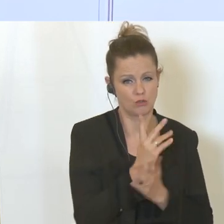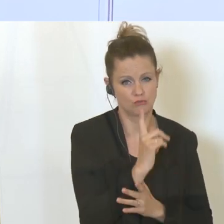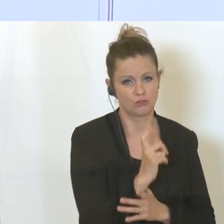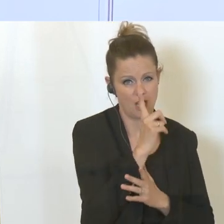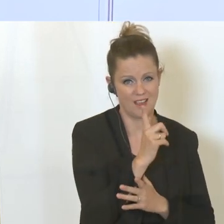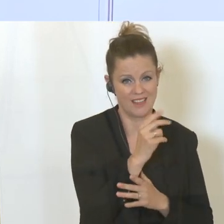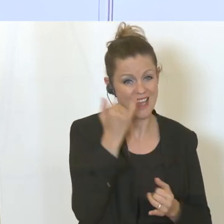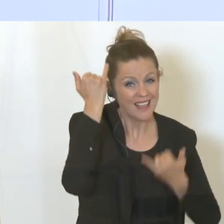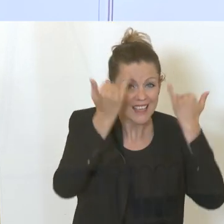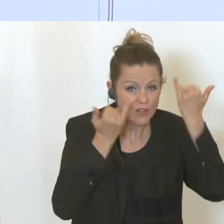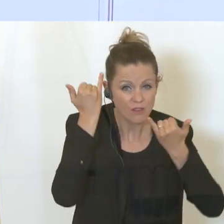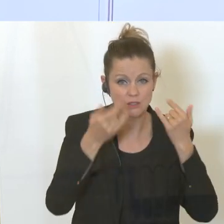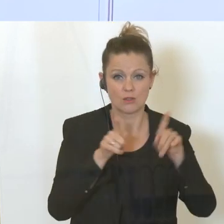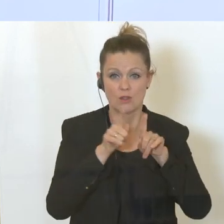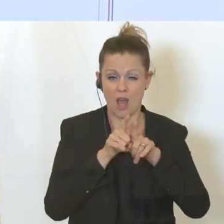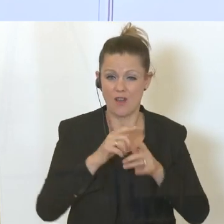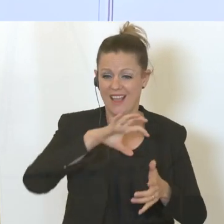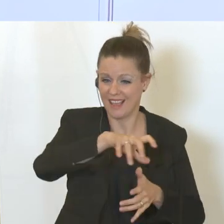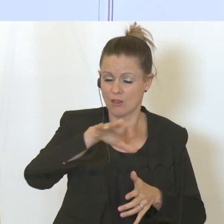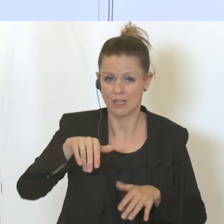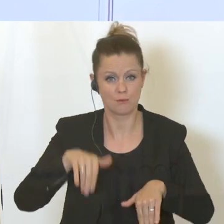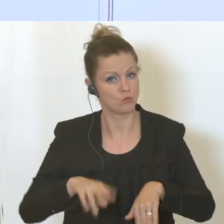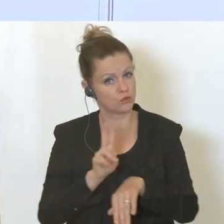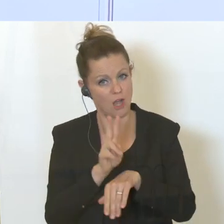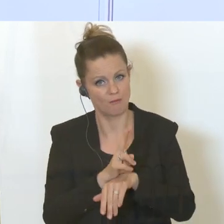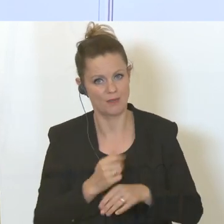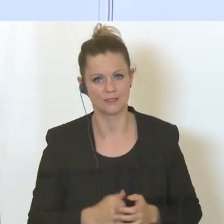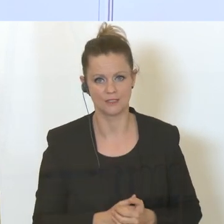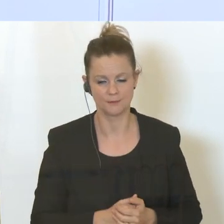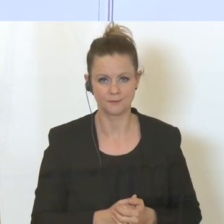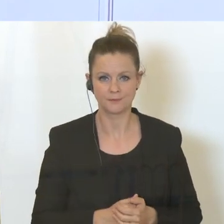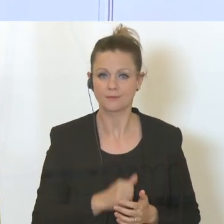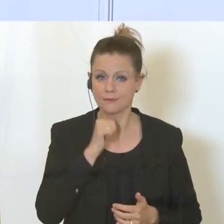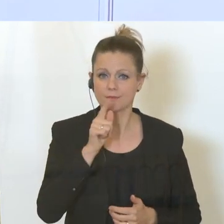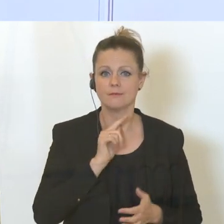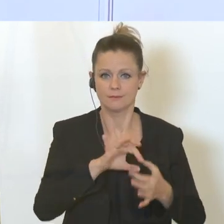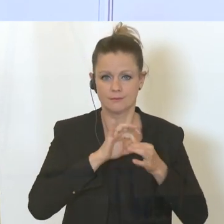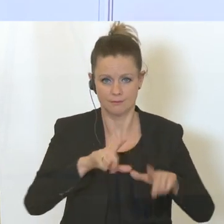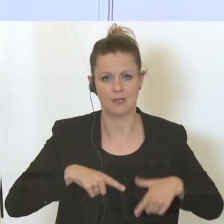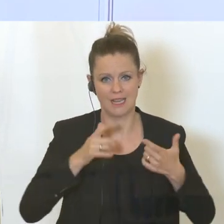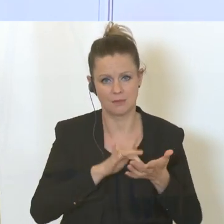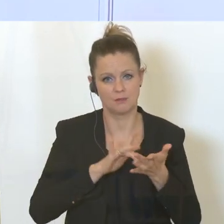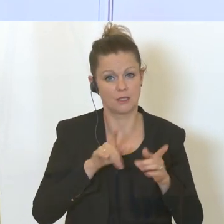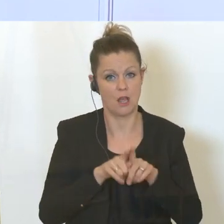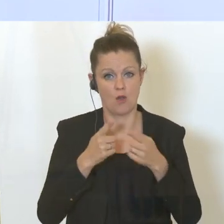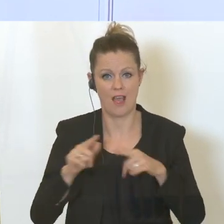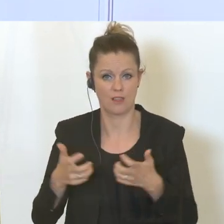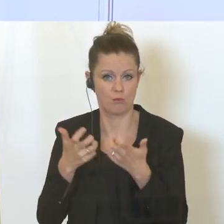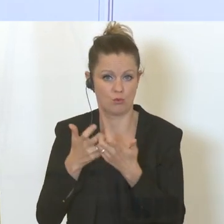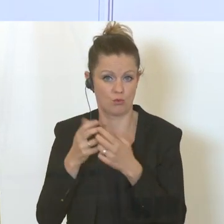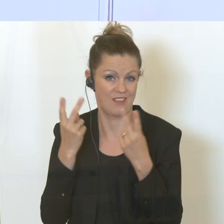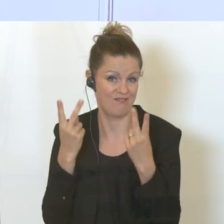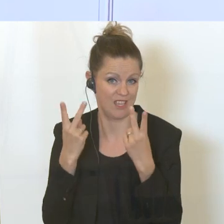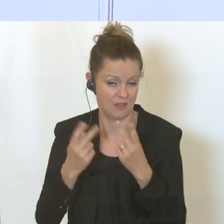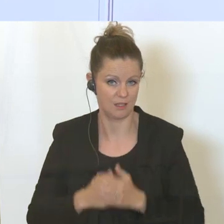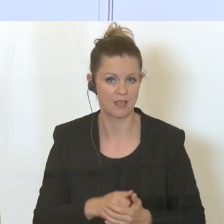auf Innovation und auf Regionalität achten und das nicht nur bei Lebensmitteln, sondern auch bei anderen Produkten. Denn